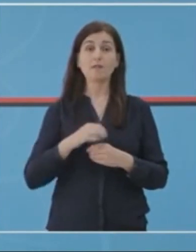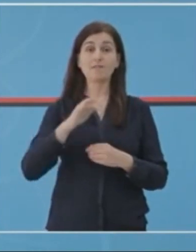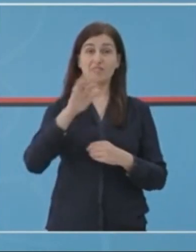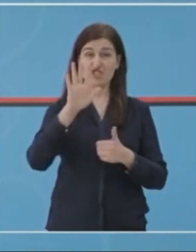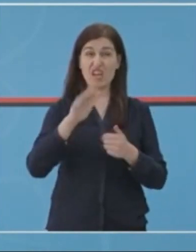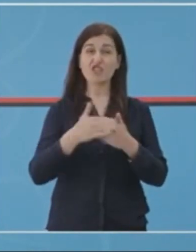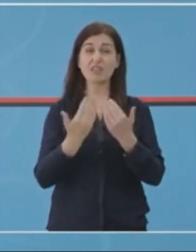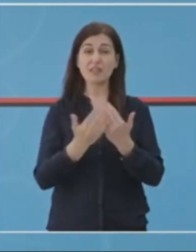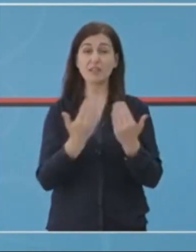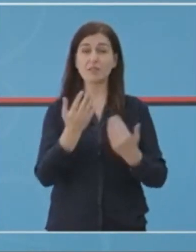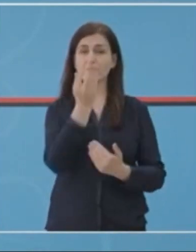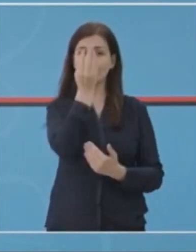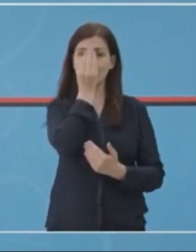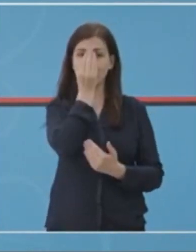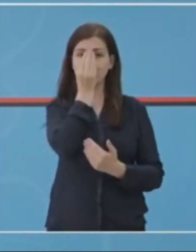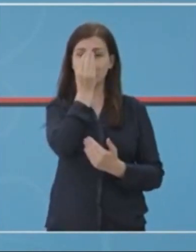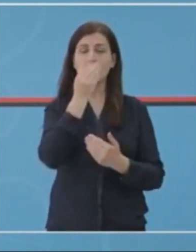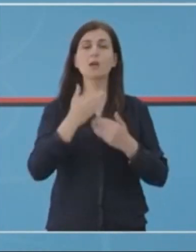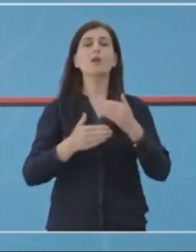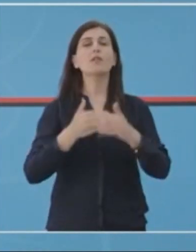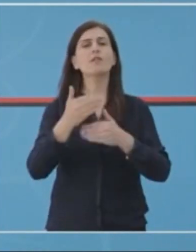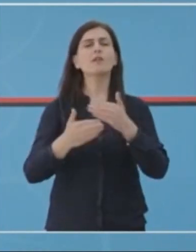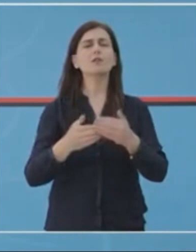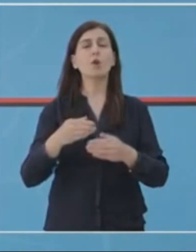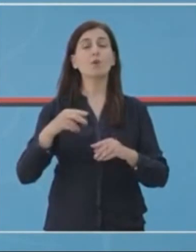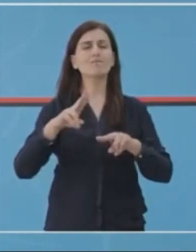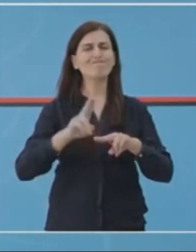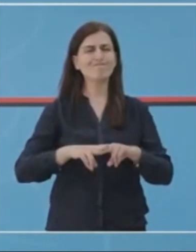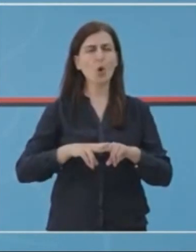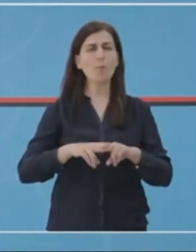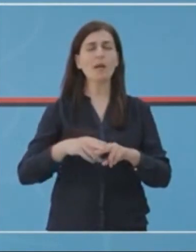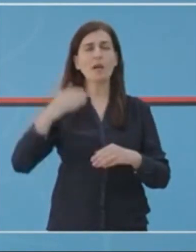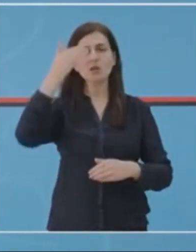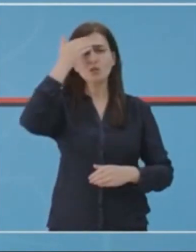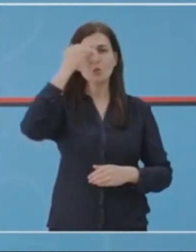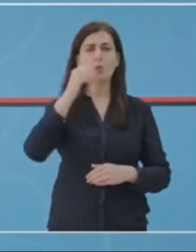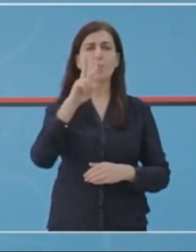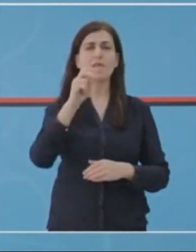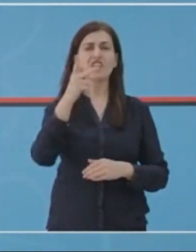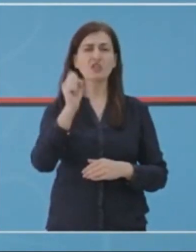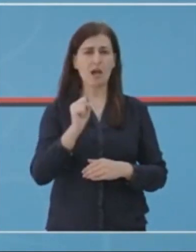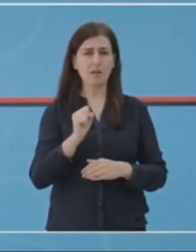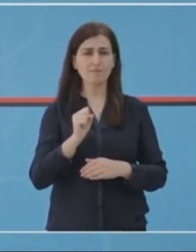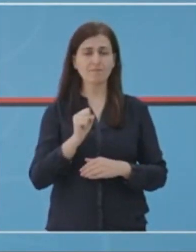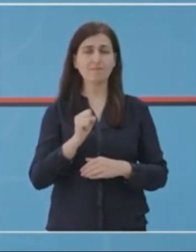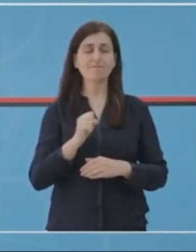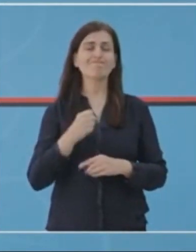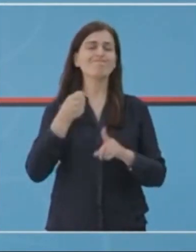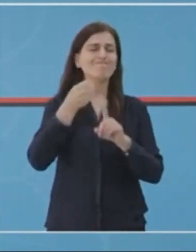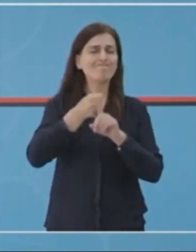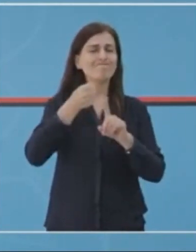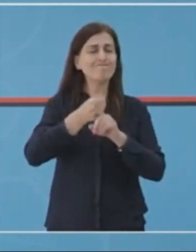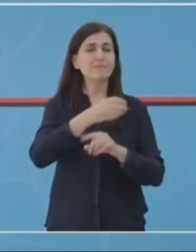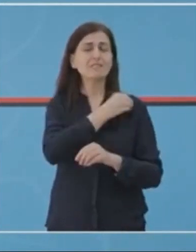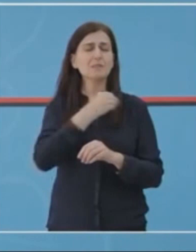Prej 6 ditës ishte intubuar dhe në hemodialis, që e kryente bronda spitalit infektiv. Pamërsisht për